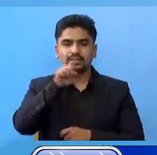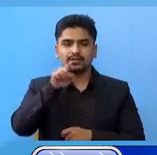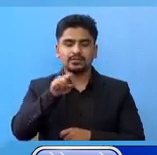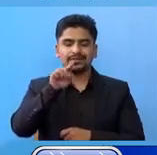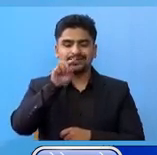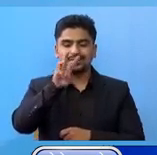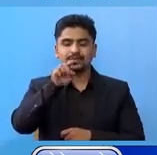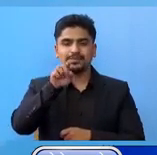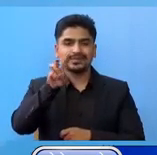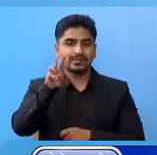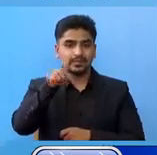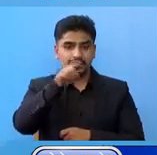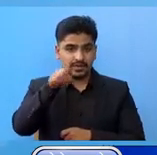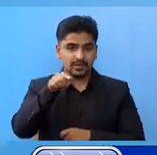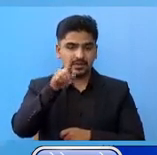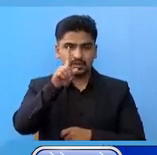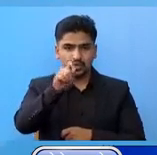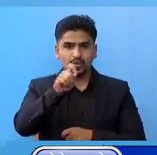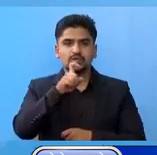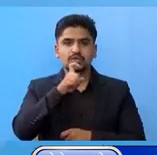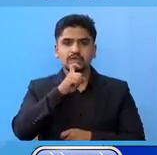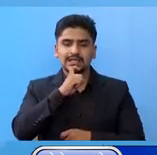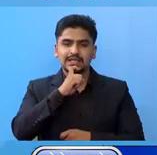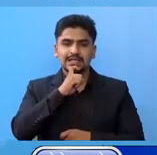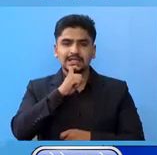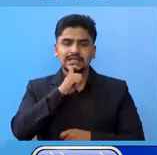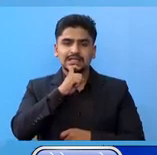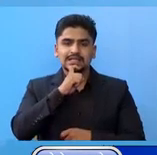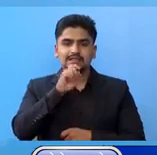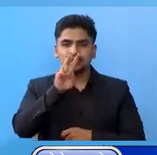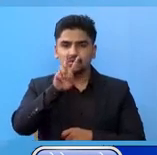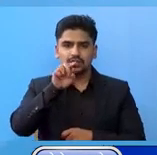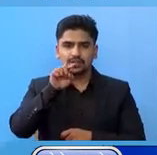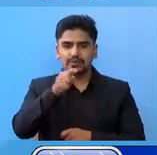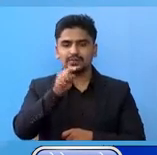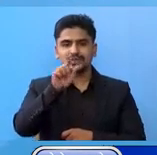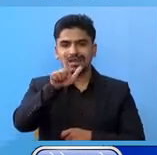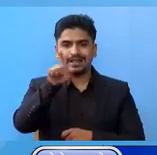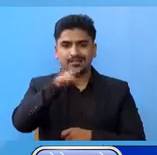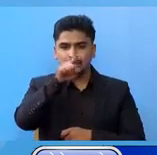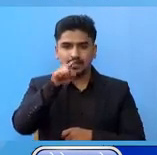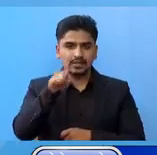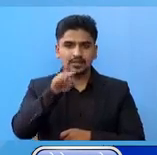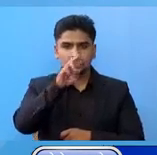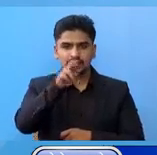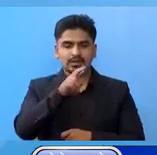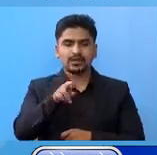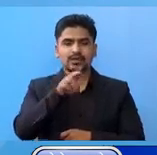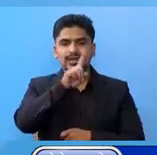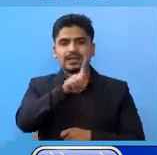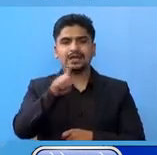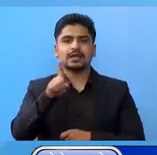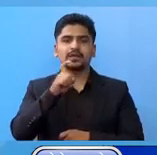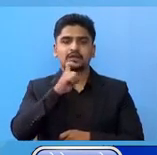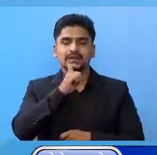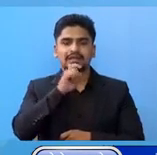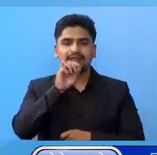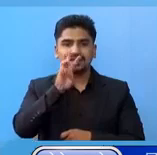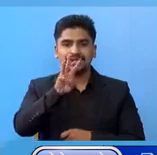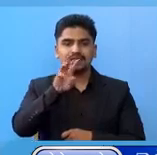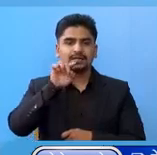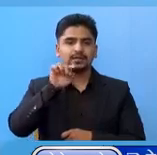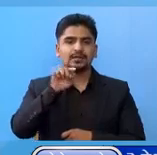प्रतिशत 10 गते 2.7 प्रतिशत 11 गता 3